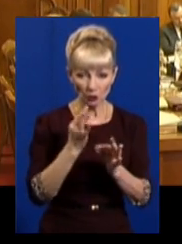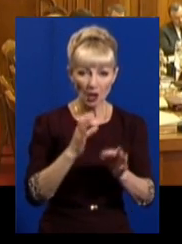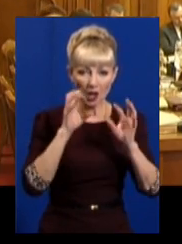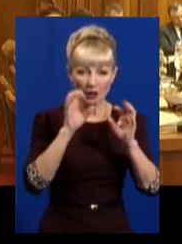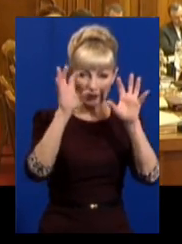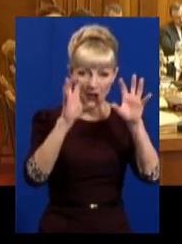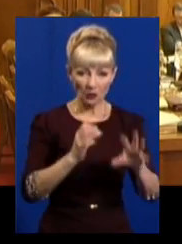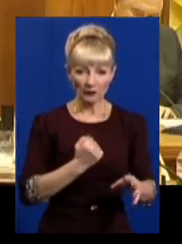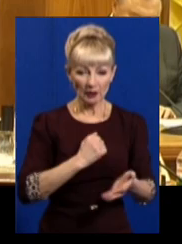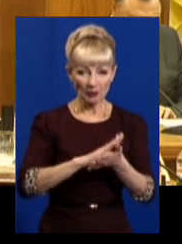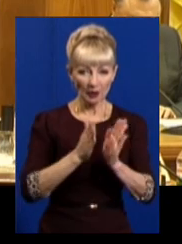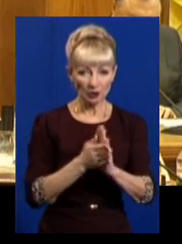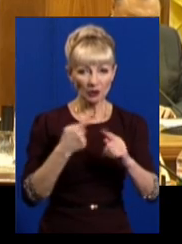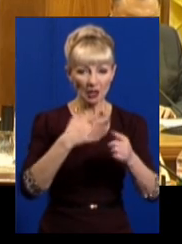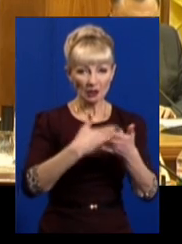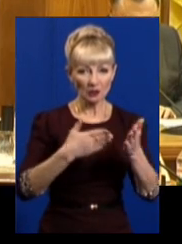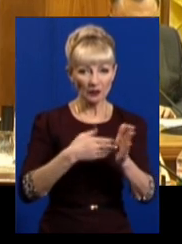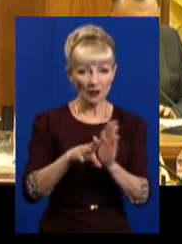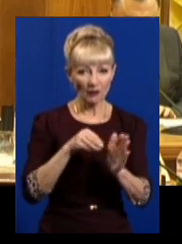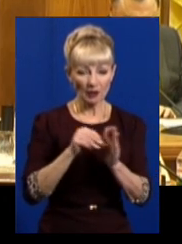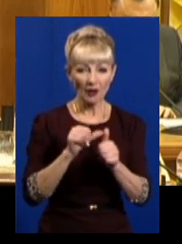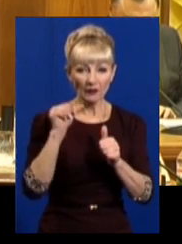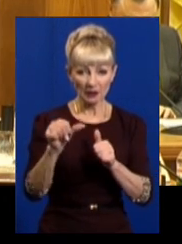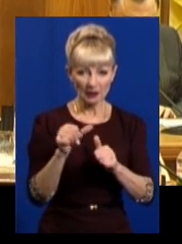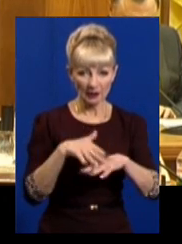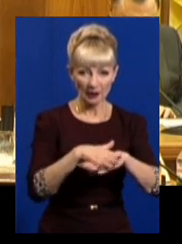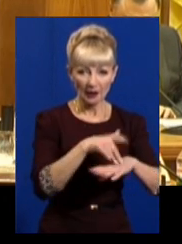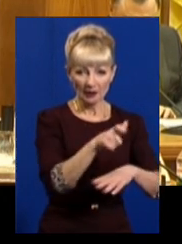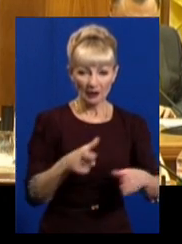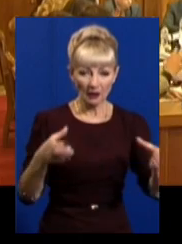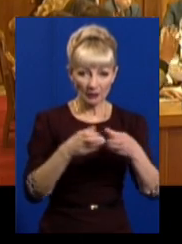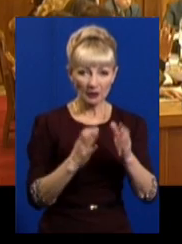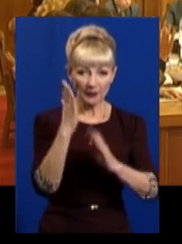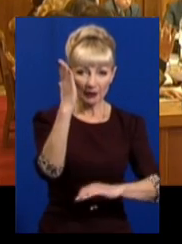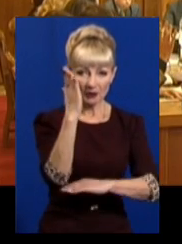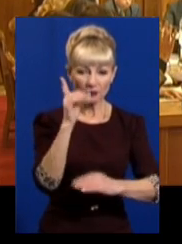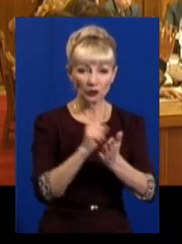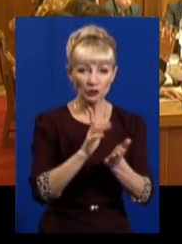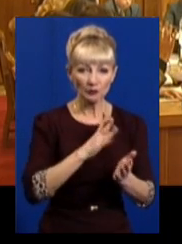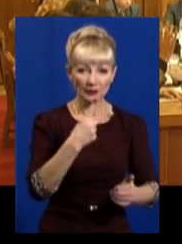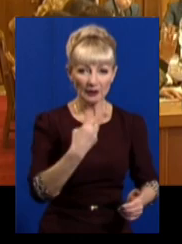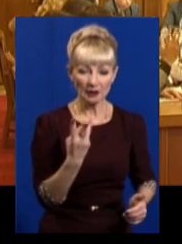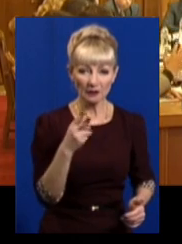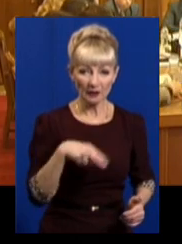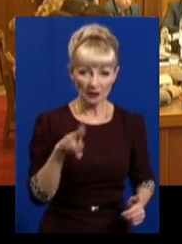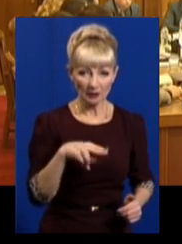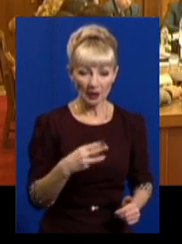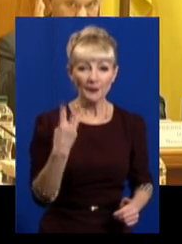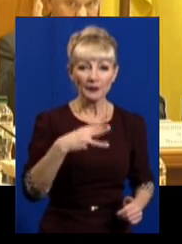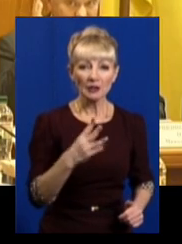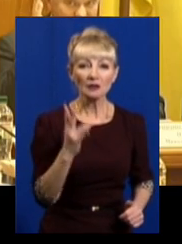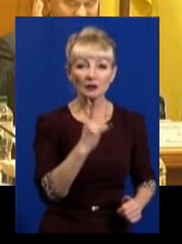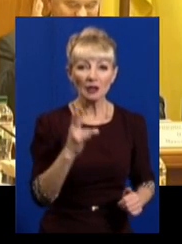воєнного стану передбачає, зокрема, скасування виборів в окремих територіальних громадах. Голосування мало відбутися 23 грудня. 30